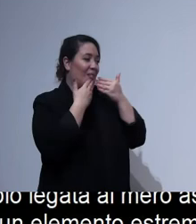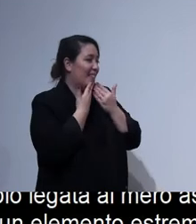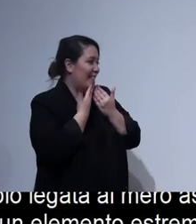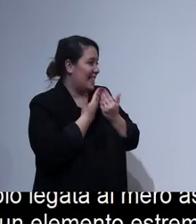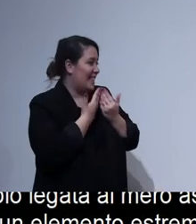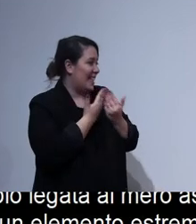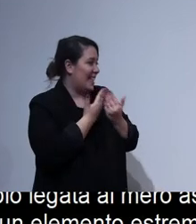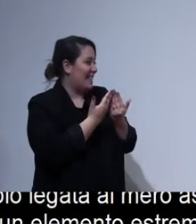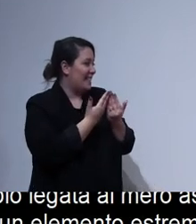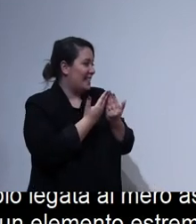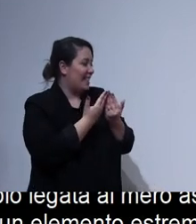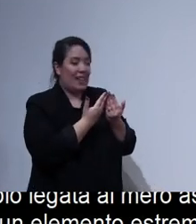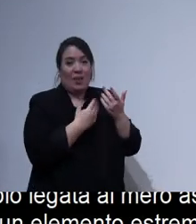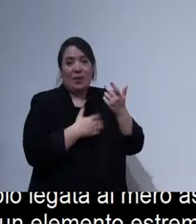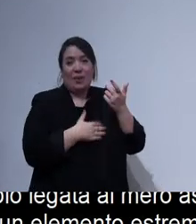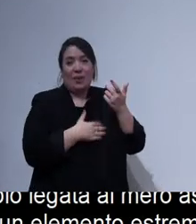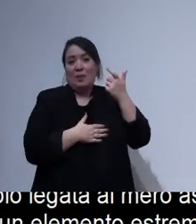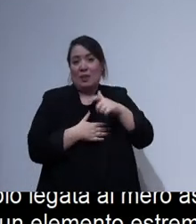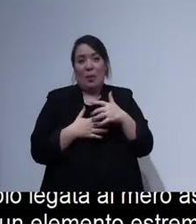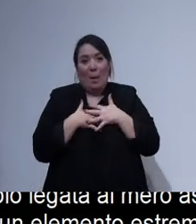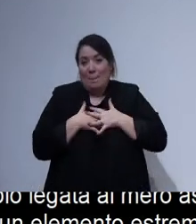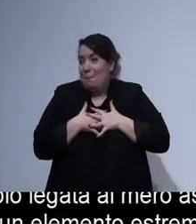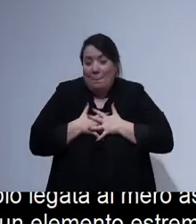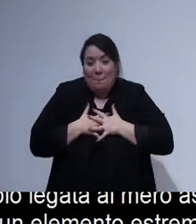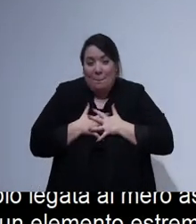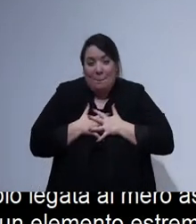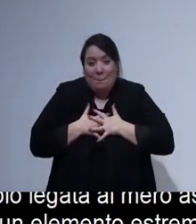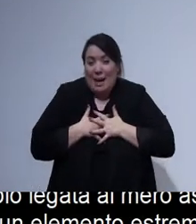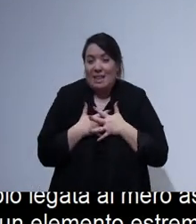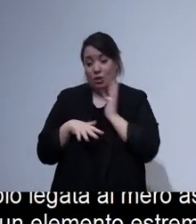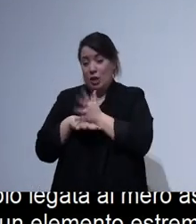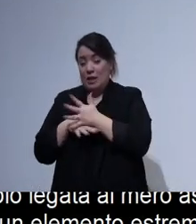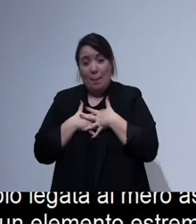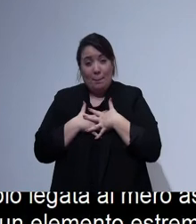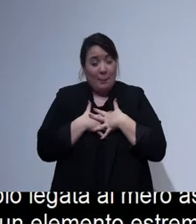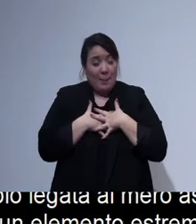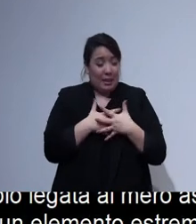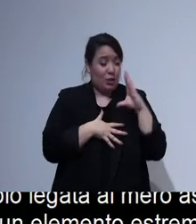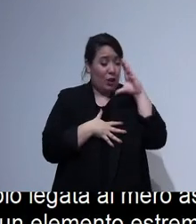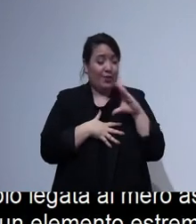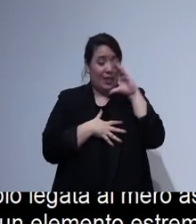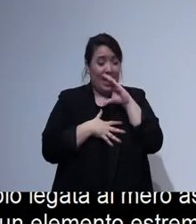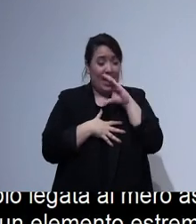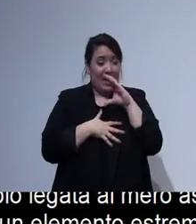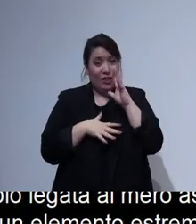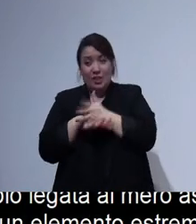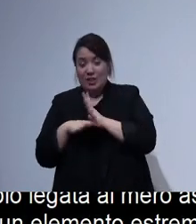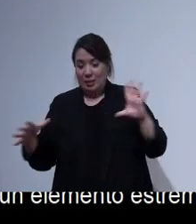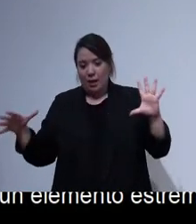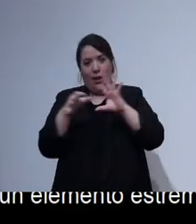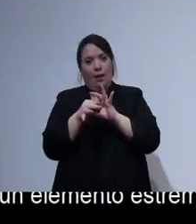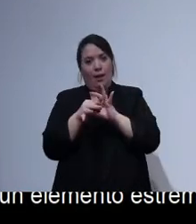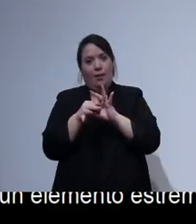forse è la mia più grande passione anche più dell'accessibilità e poter coniugare viaggi e accessibilità